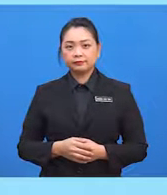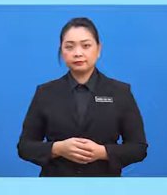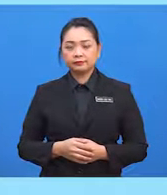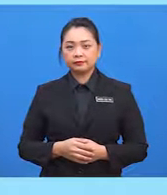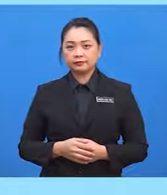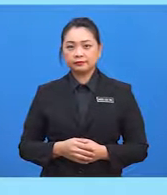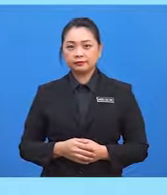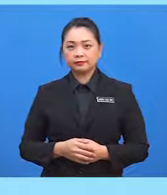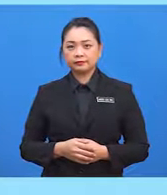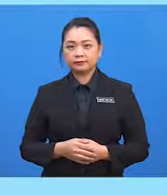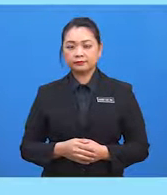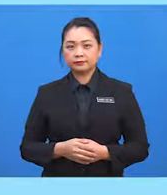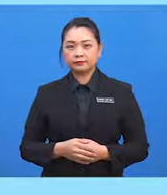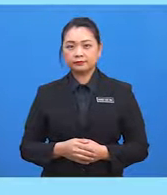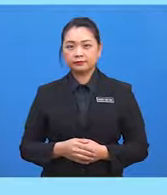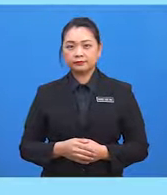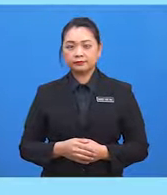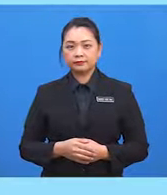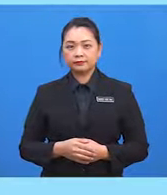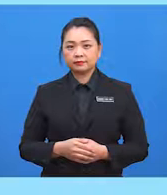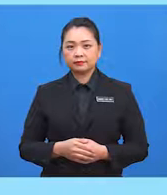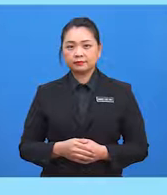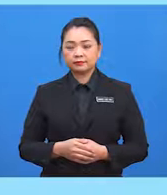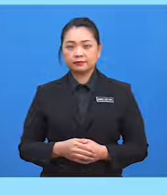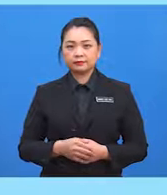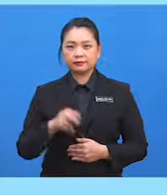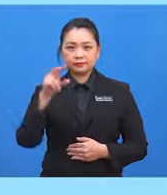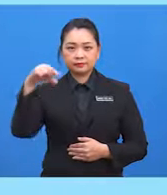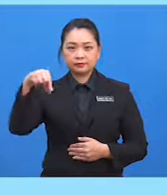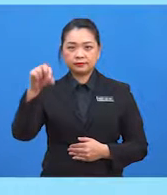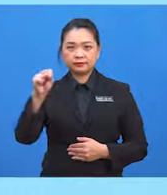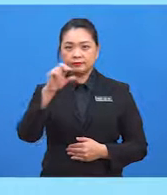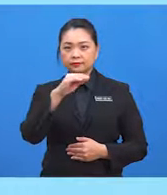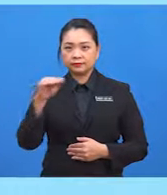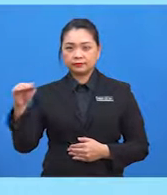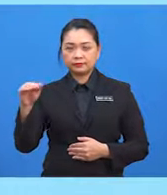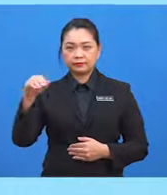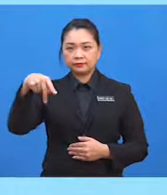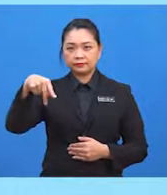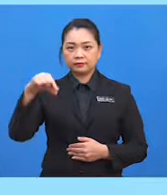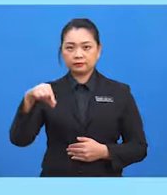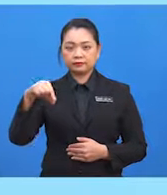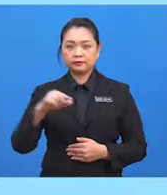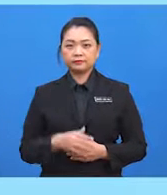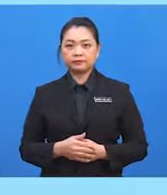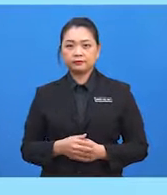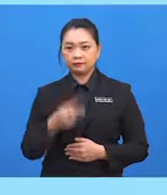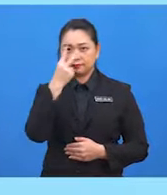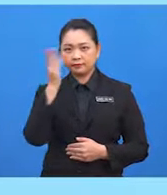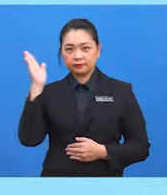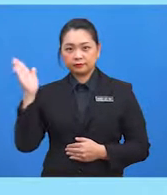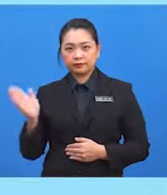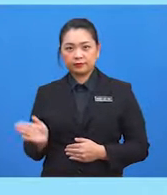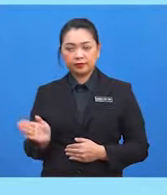bersebelahan, QS, kepada panjang hipotenus, PQ. Bersamaan